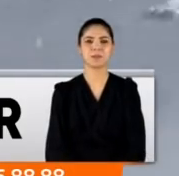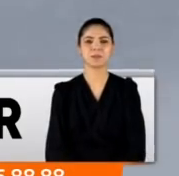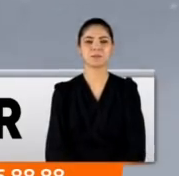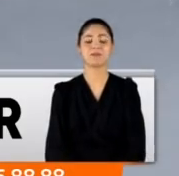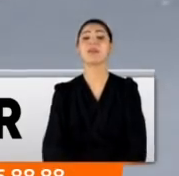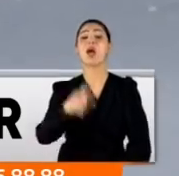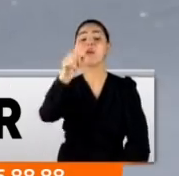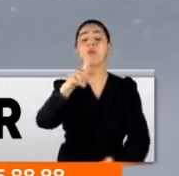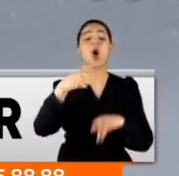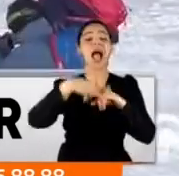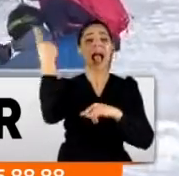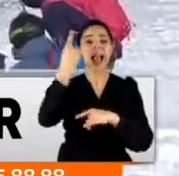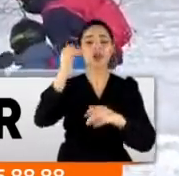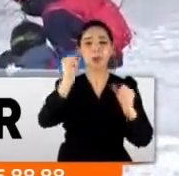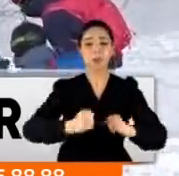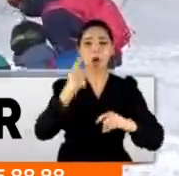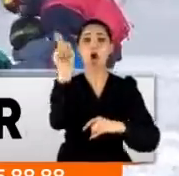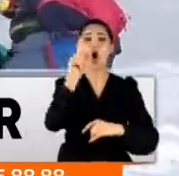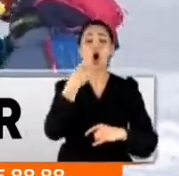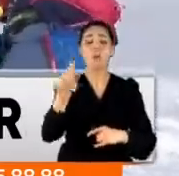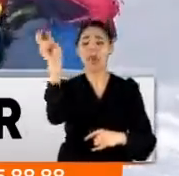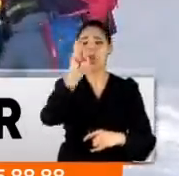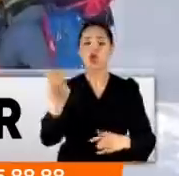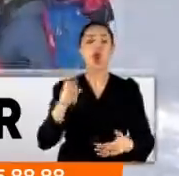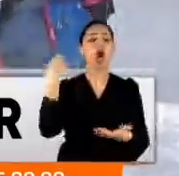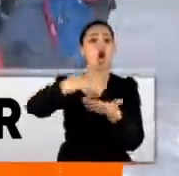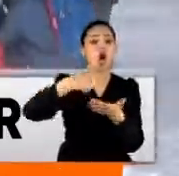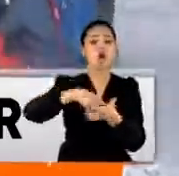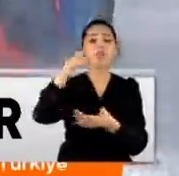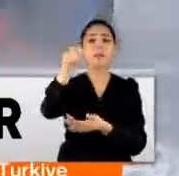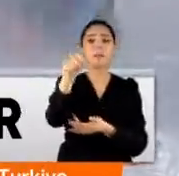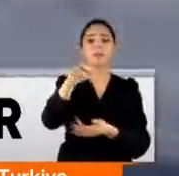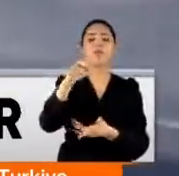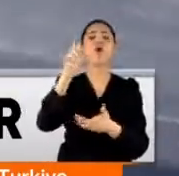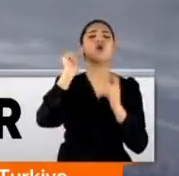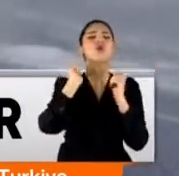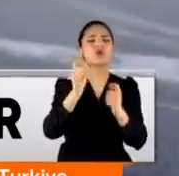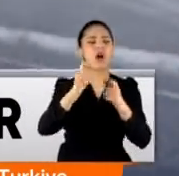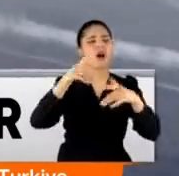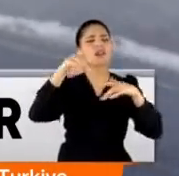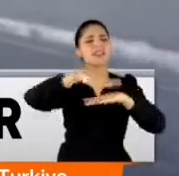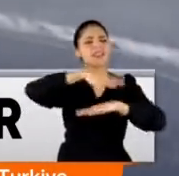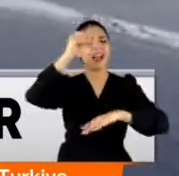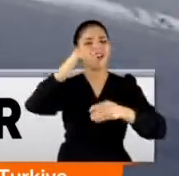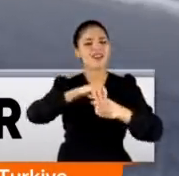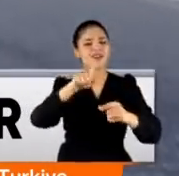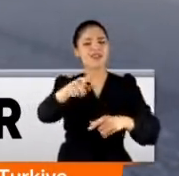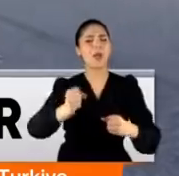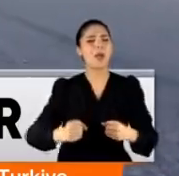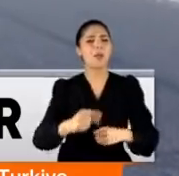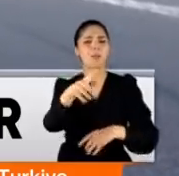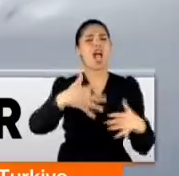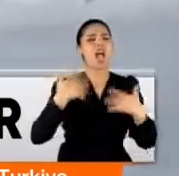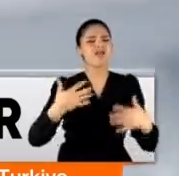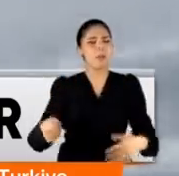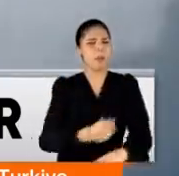Heliski yapmak için kişi başı 10 bin euro ödeyen sporcular kaç karların zorlu ve dik yamaçlarında adrenalini doruklarda